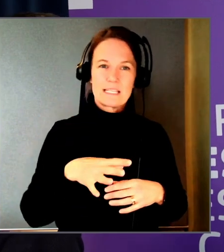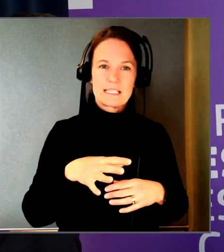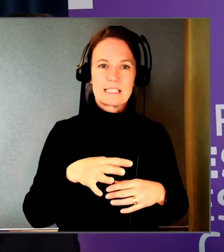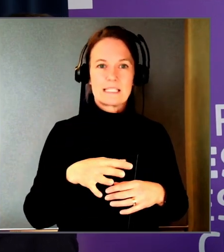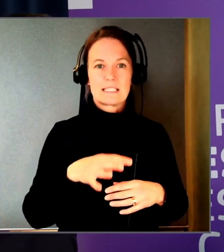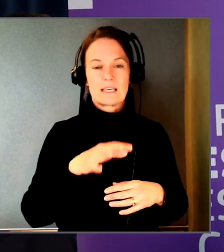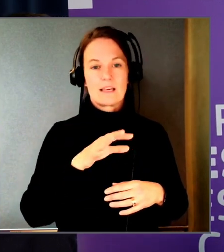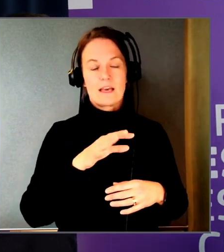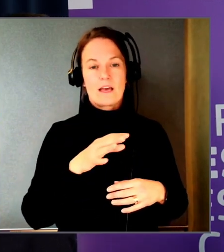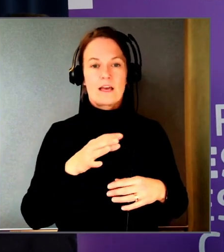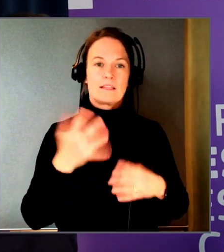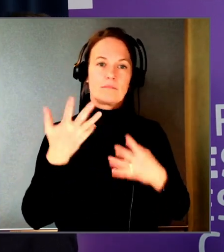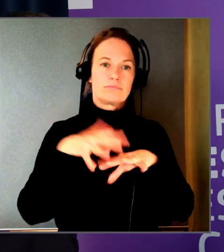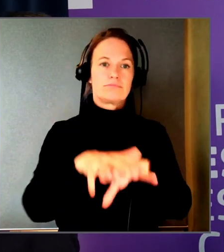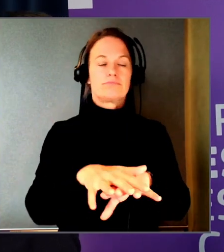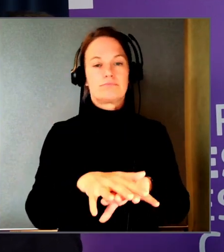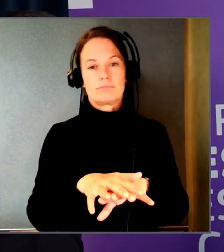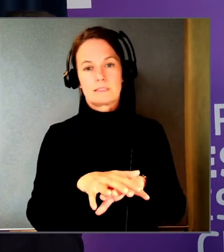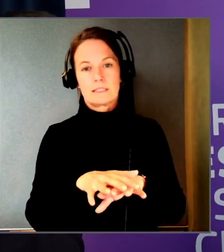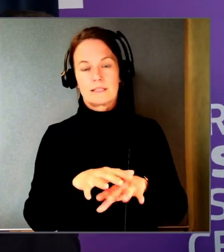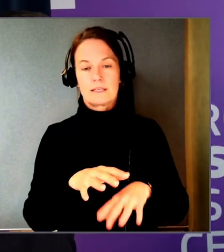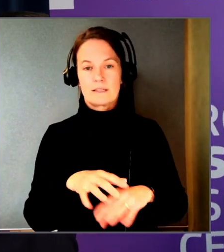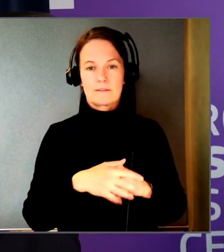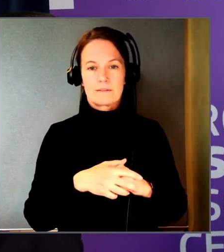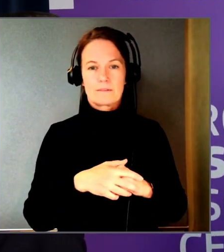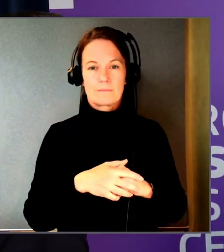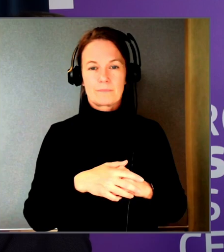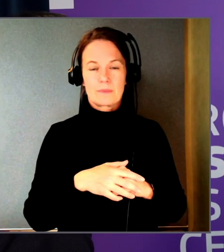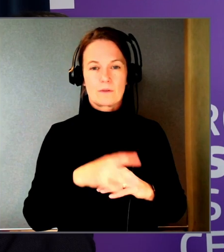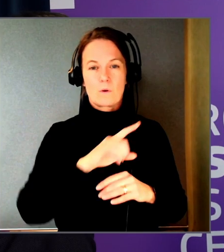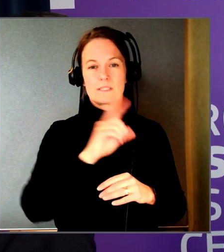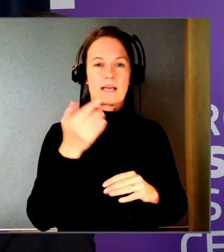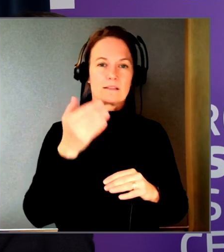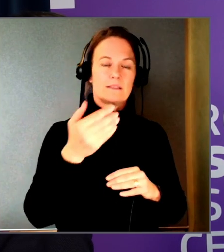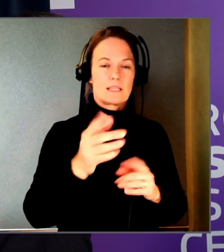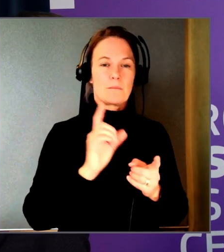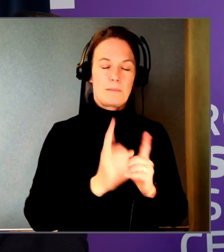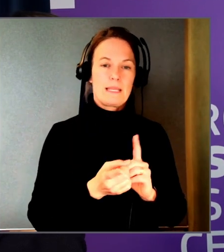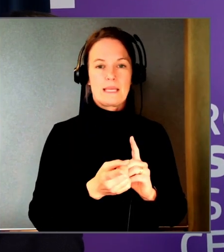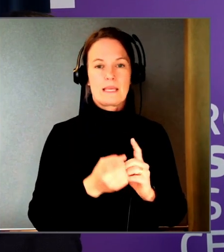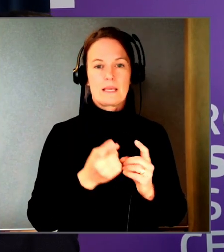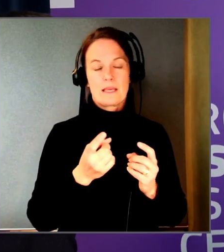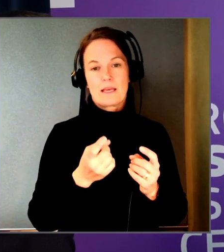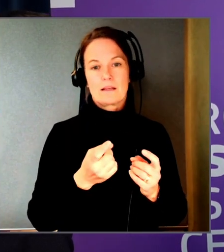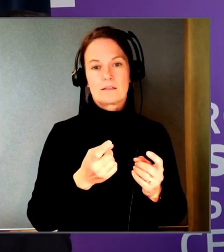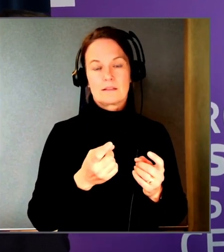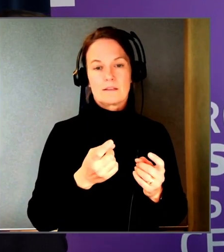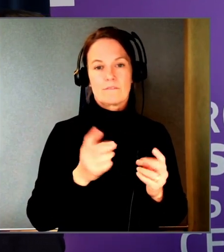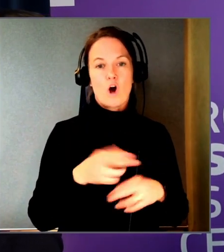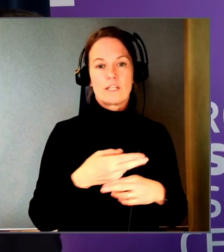ligger hand i hand och de är. Att det säkert blir kanske praxisen eller att man får diskussionerna med helhetsbilden och